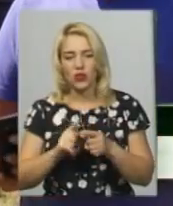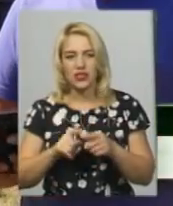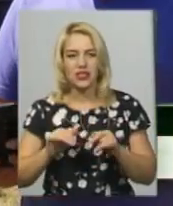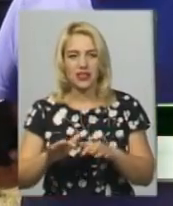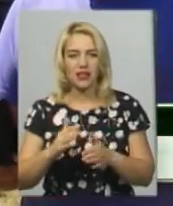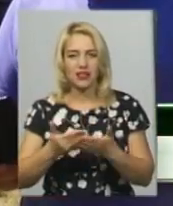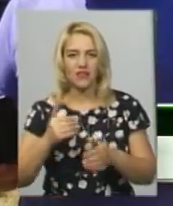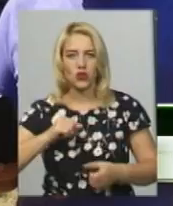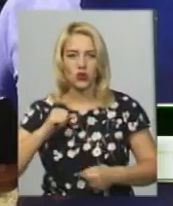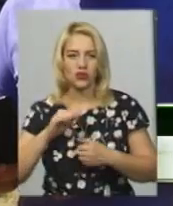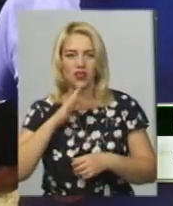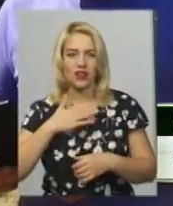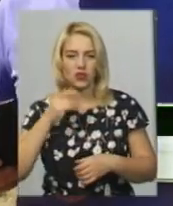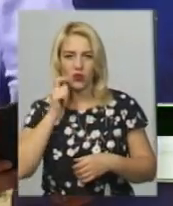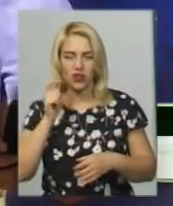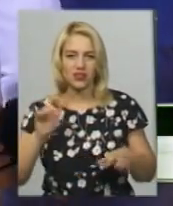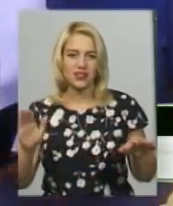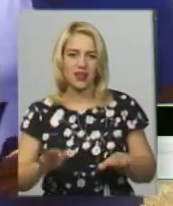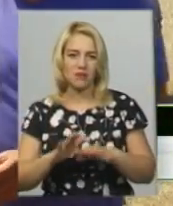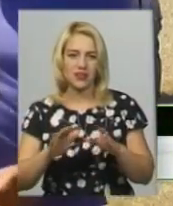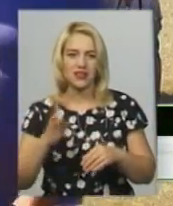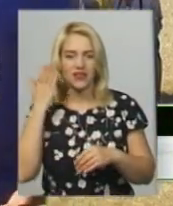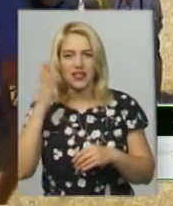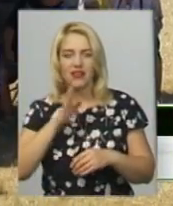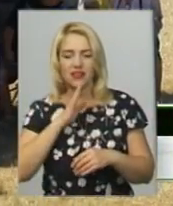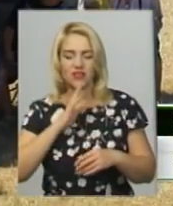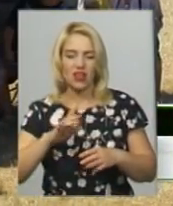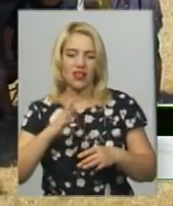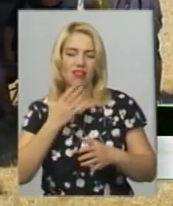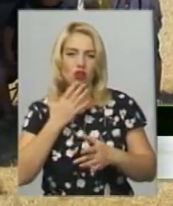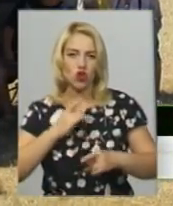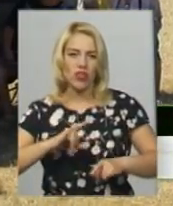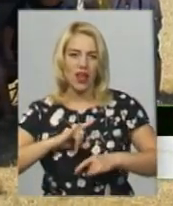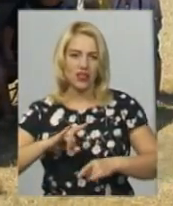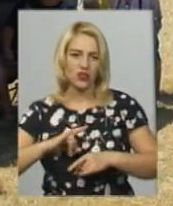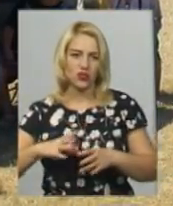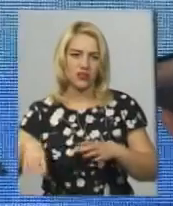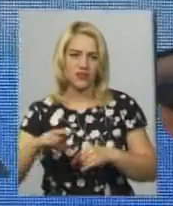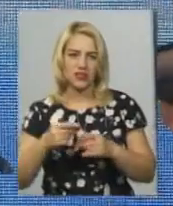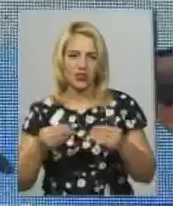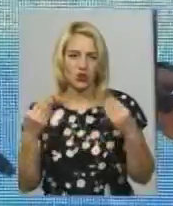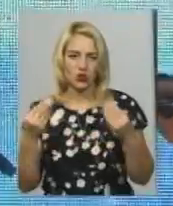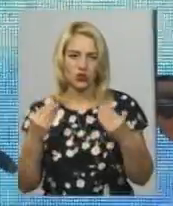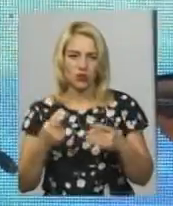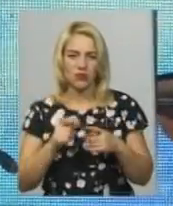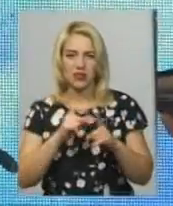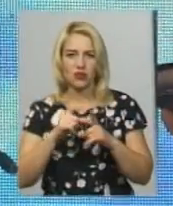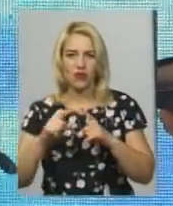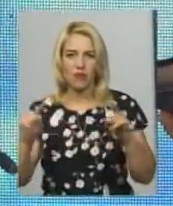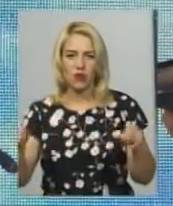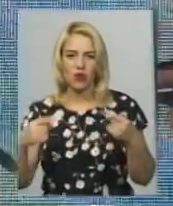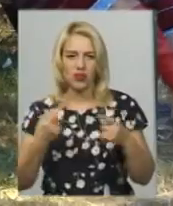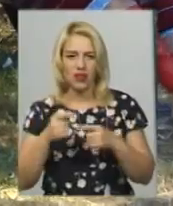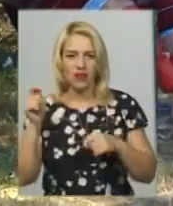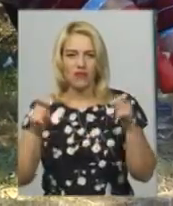Наша українська пісня, веселі дівчата, національні костюми, все супер. За словами організаторки